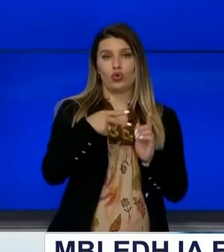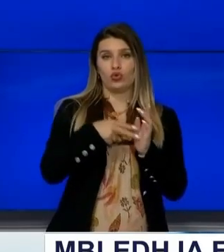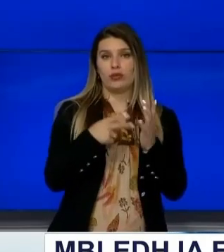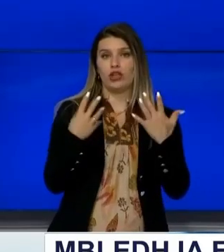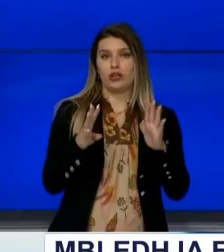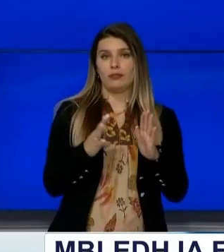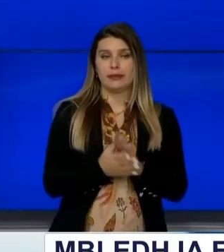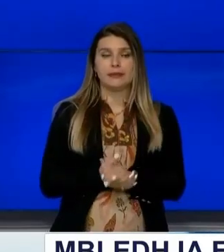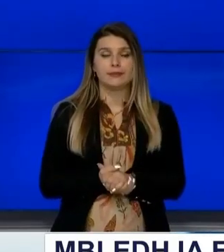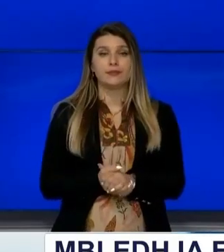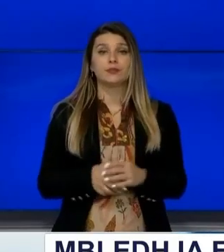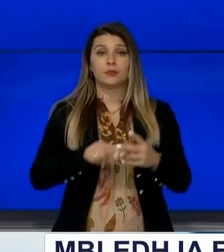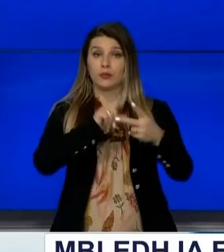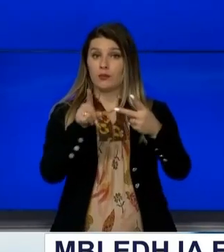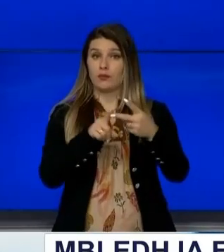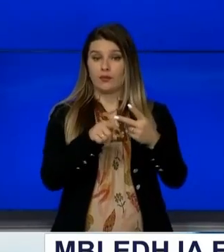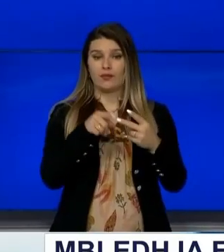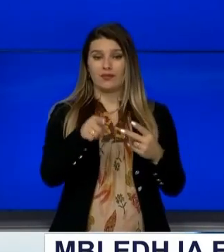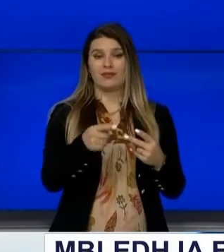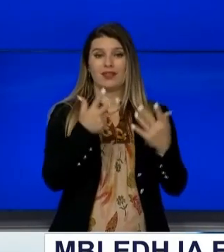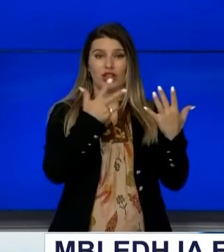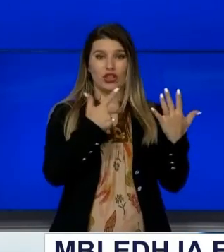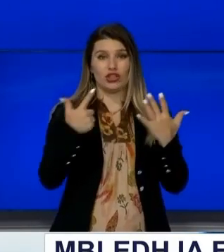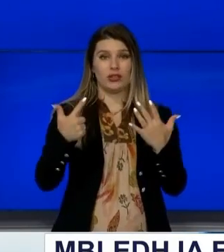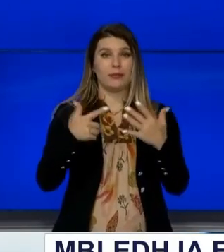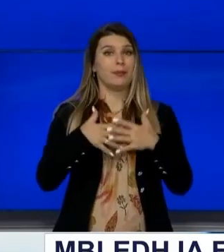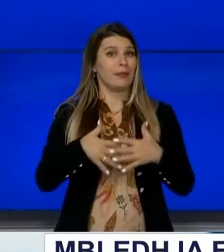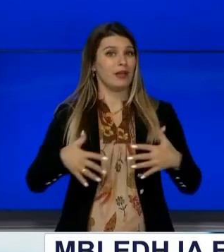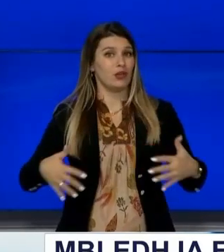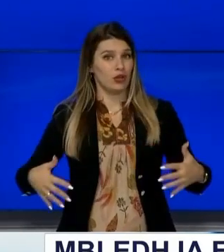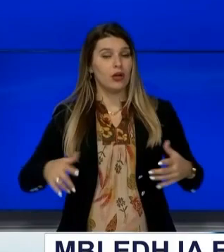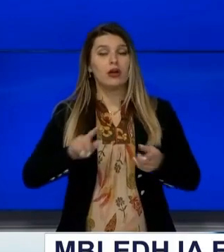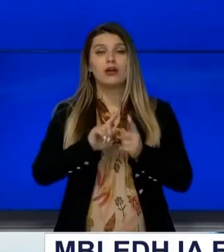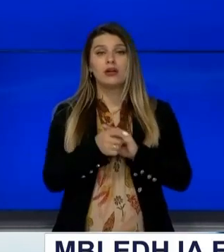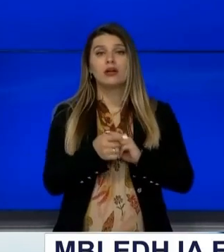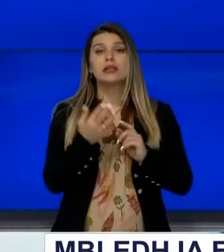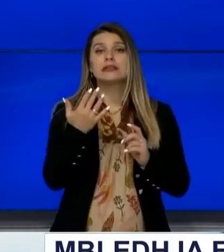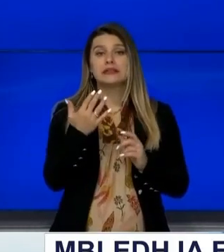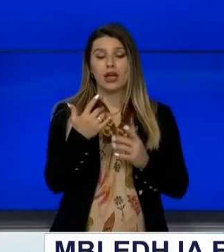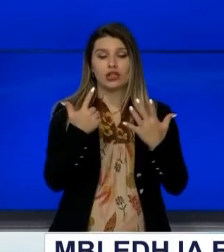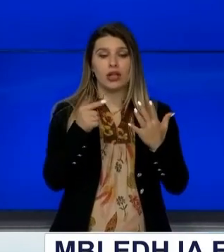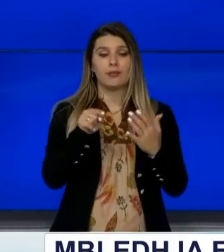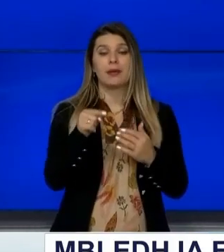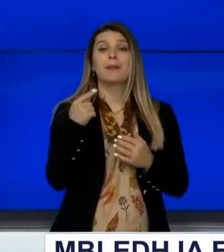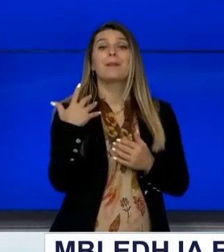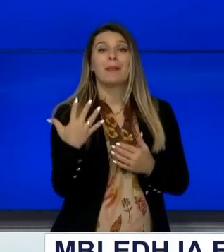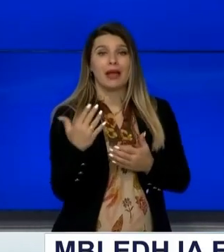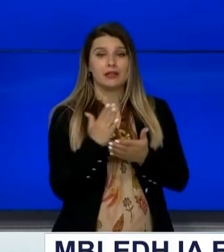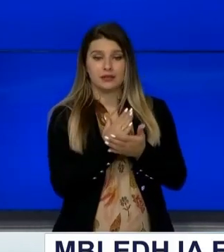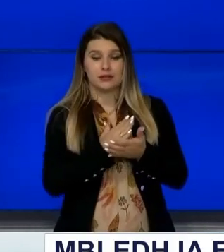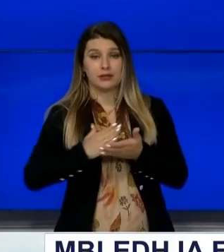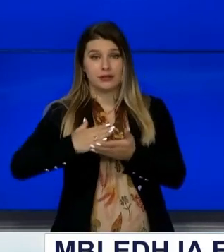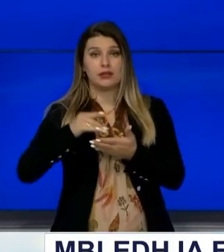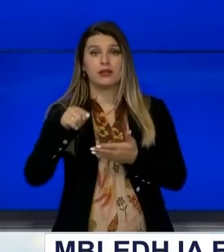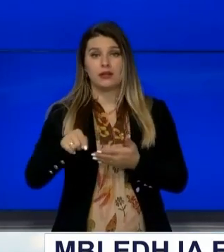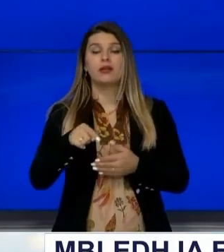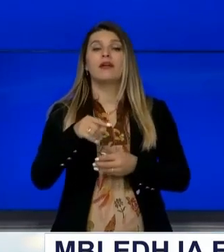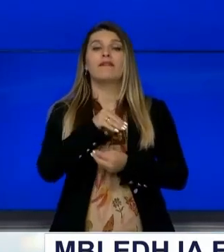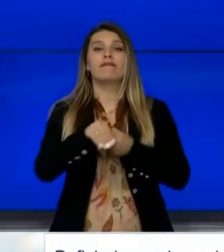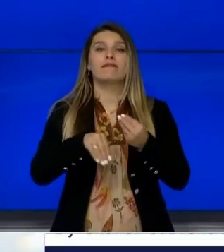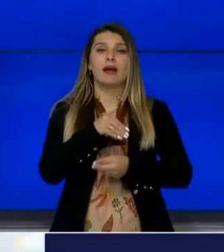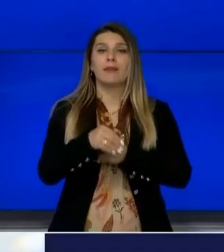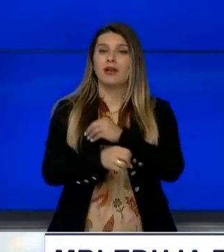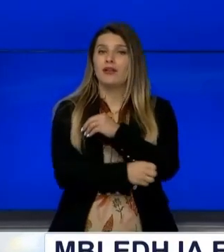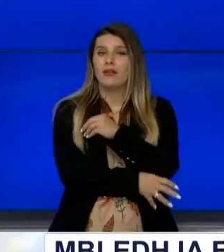E dyta, nga kjo shumë, 7.5 milion euro do të ndajmë për asistent sociale, për familje që janë